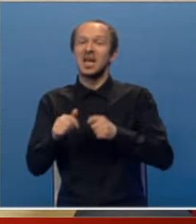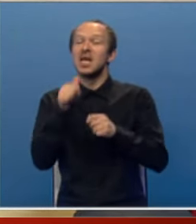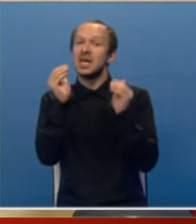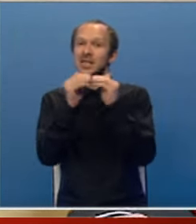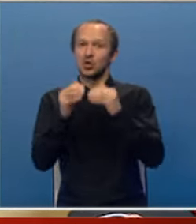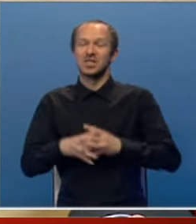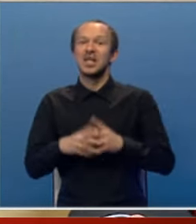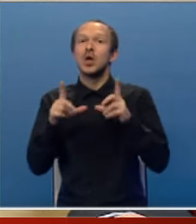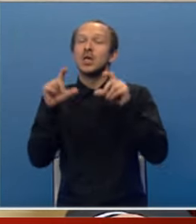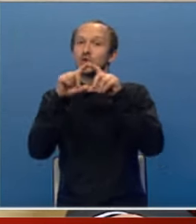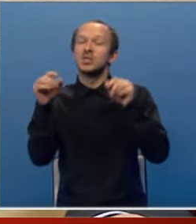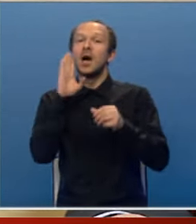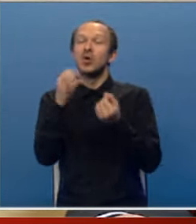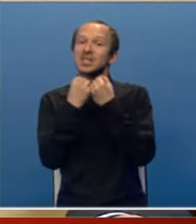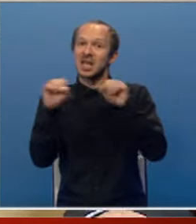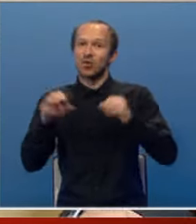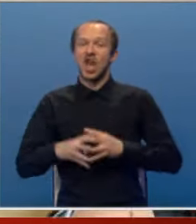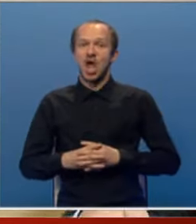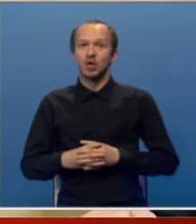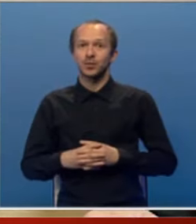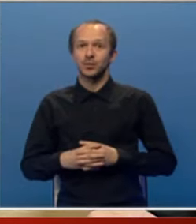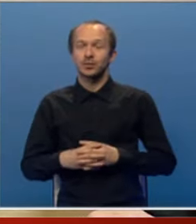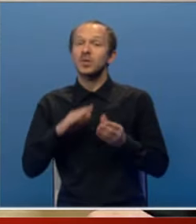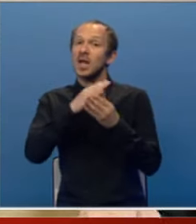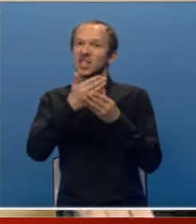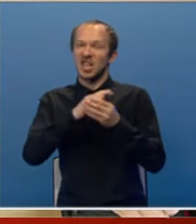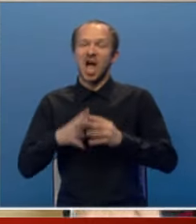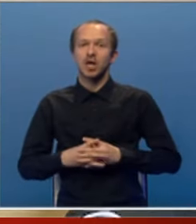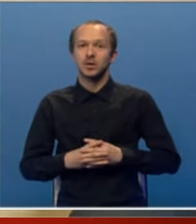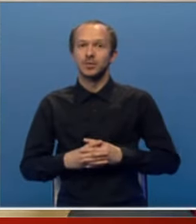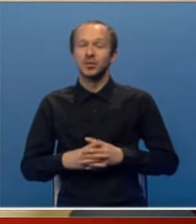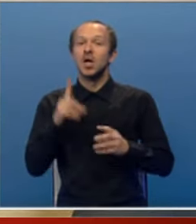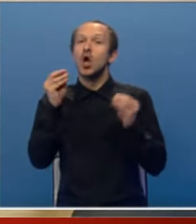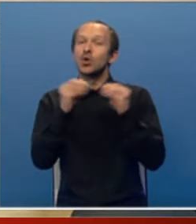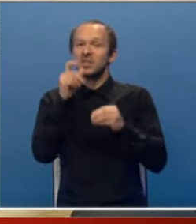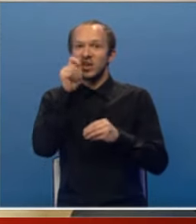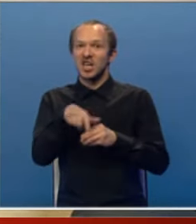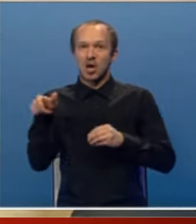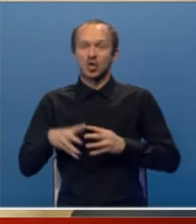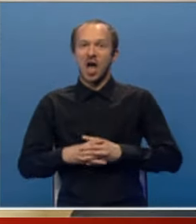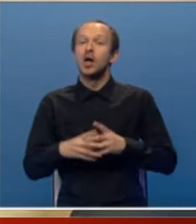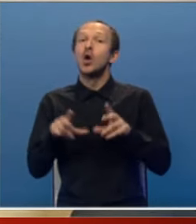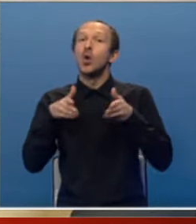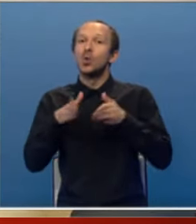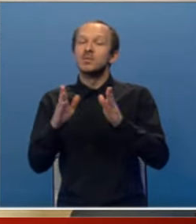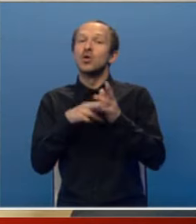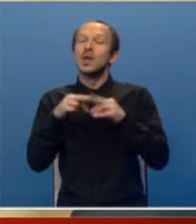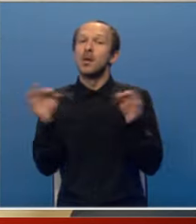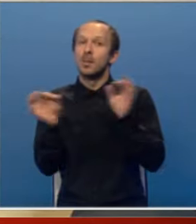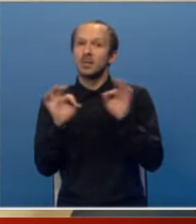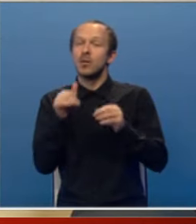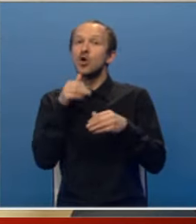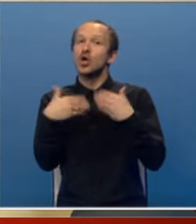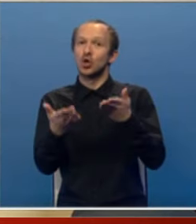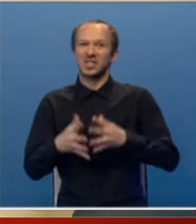saglasnosti institucija BiH Mercegovine, entiteta i konstitivnih naroda, usmjereno na pripremu i